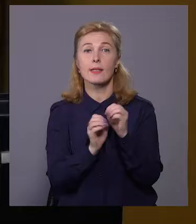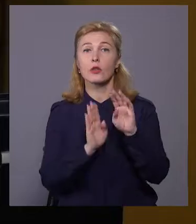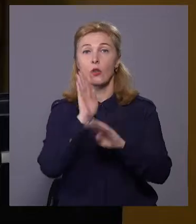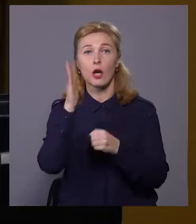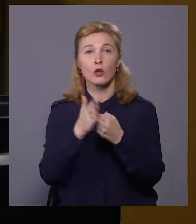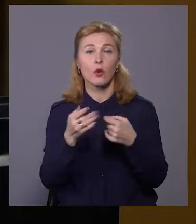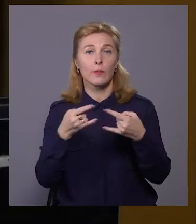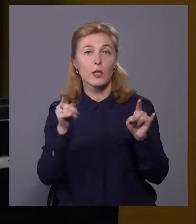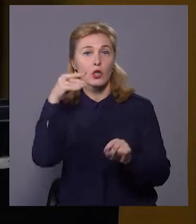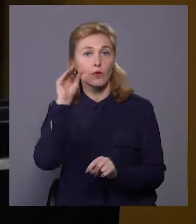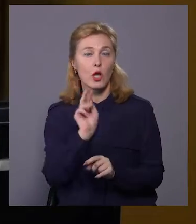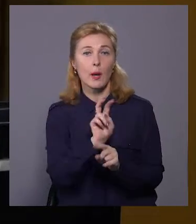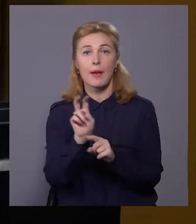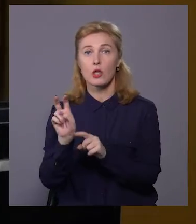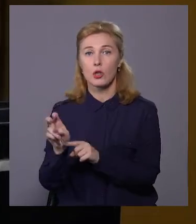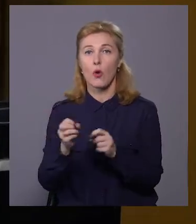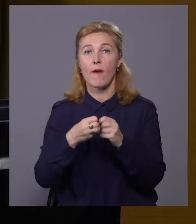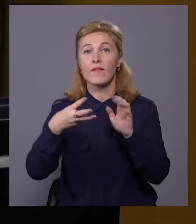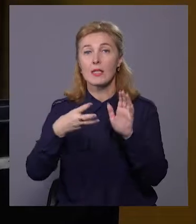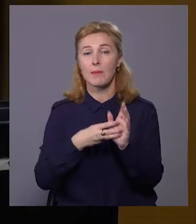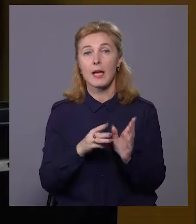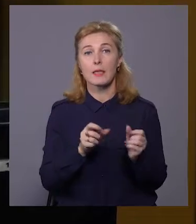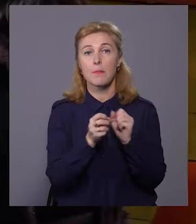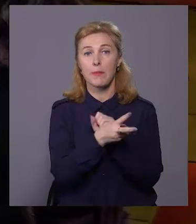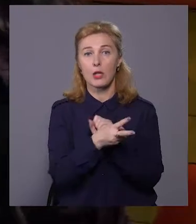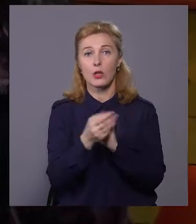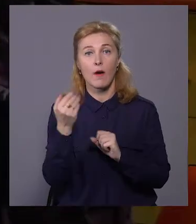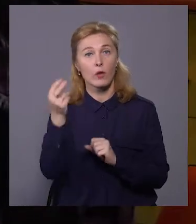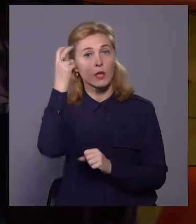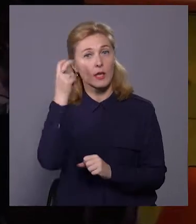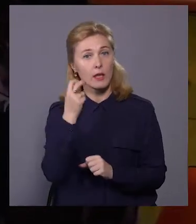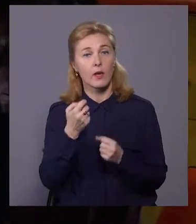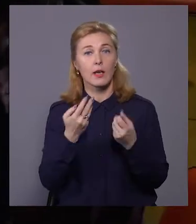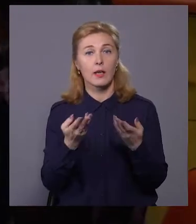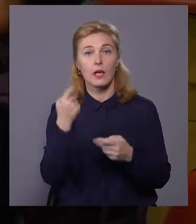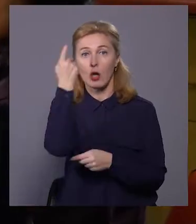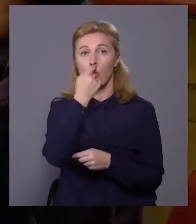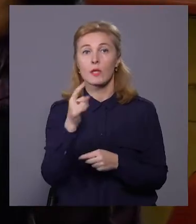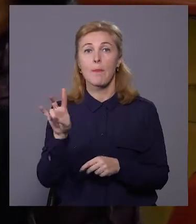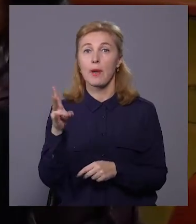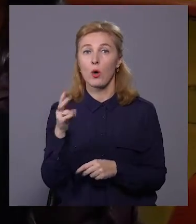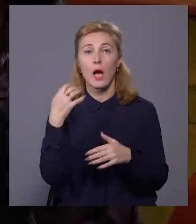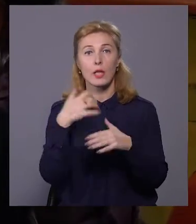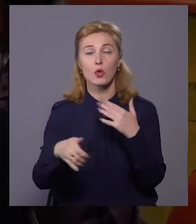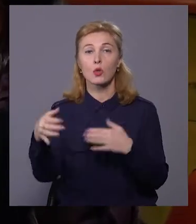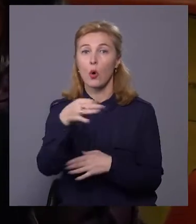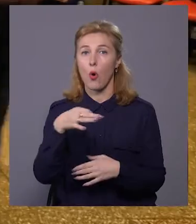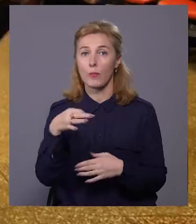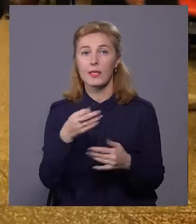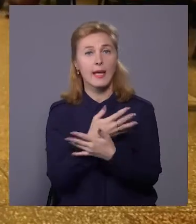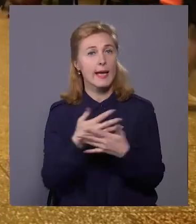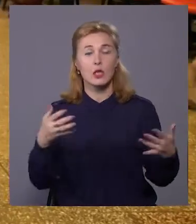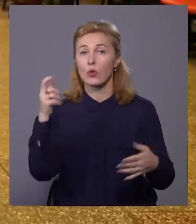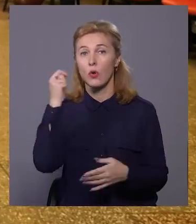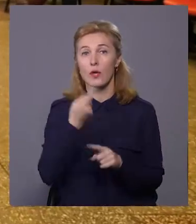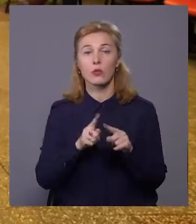кінотеатру імені Шевчанка прийшло 18 робіженців. Здебільшого вони із Києва, кілька осіб було з Миколаєва та Херсонської області. Різного